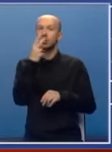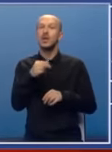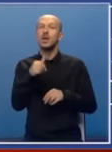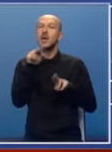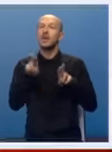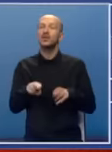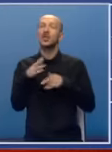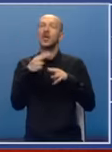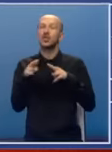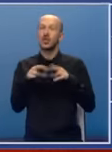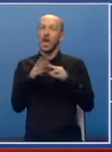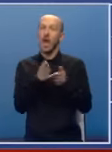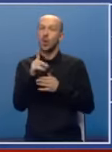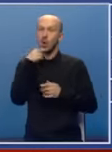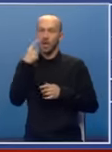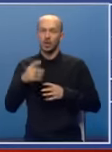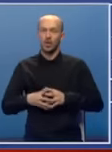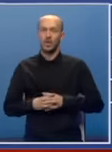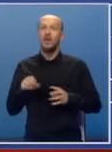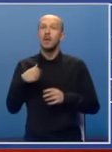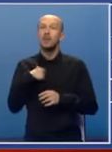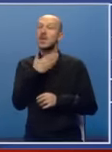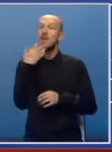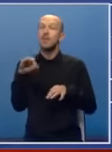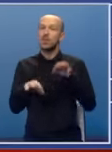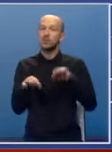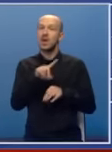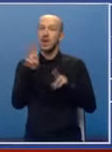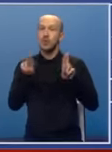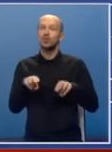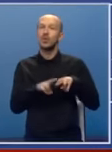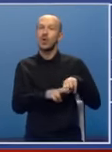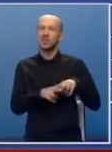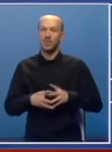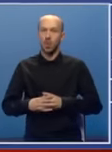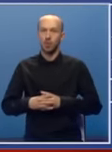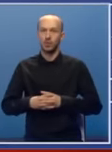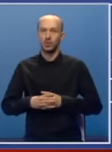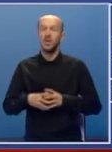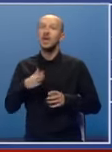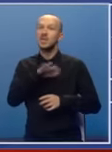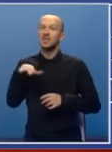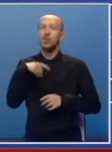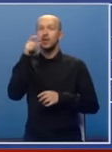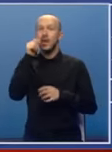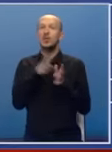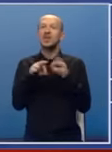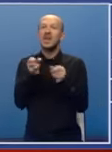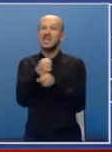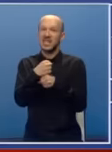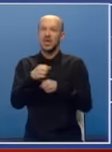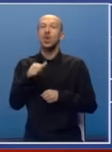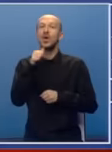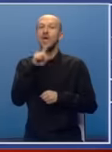pragmatične rješenje. A ako kažem da mi nemamo izbora i da ne možemo da ostavimo svoj narod na cedilu i da